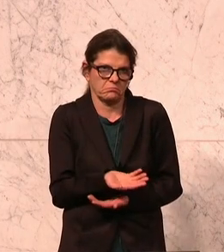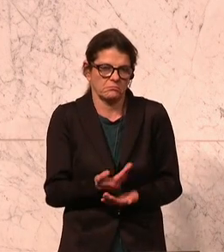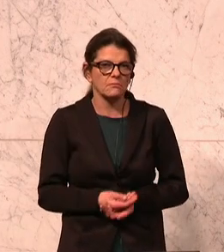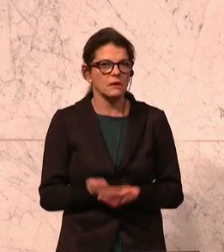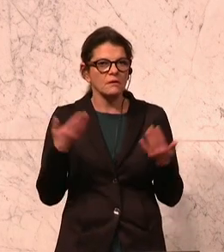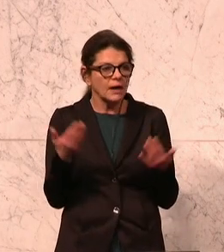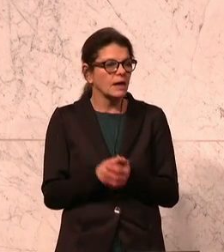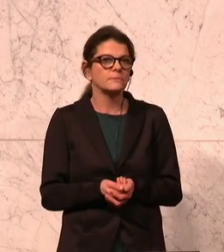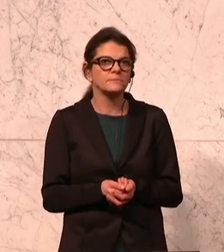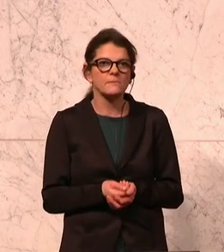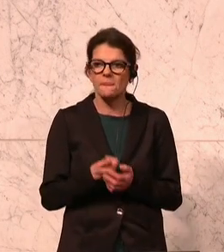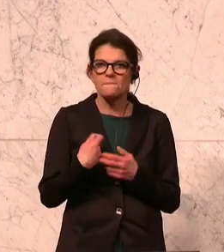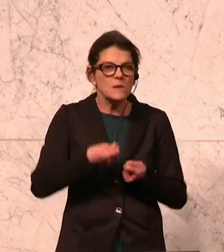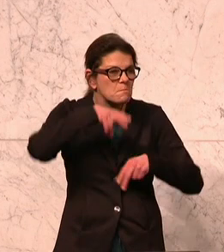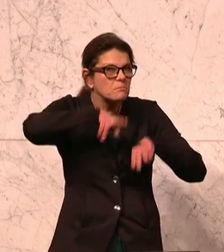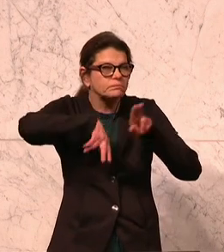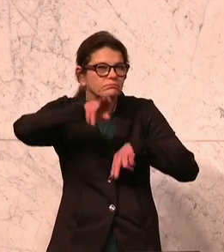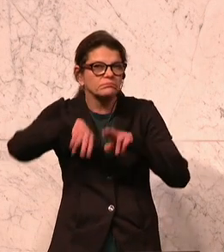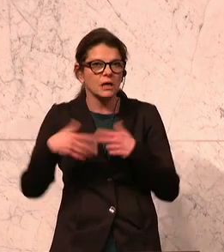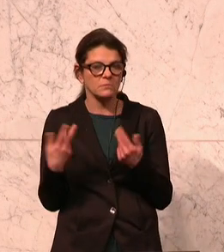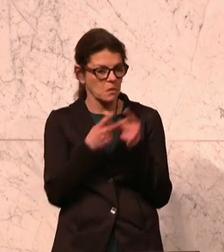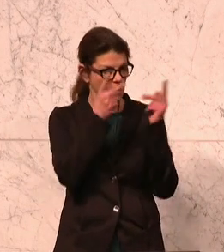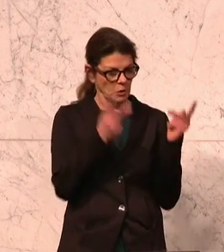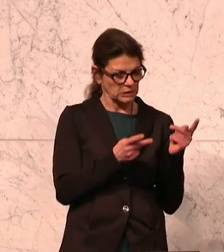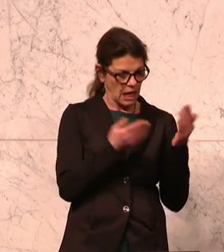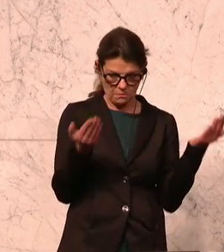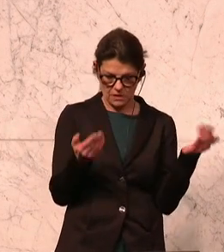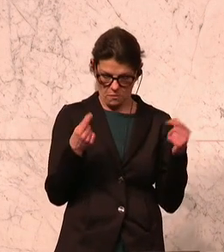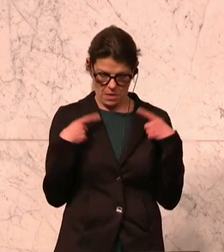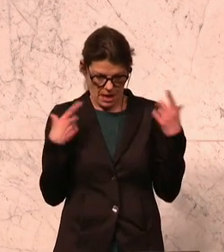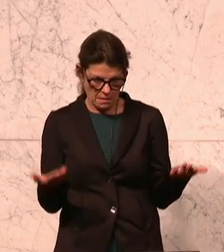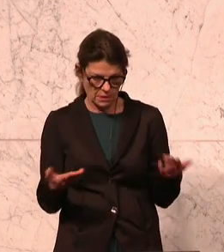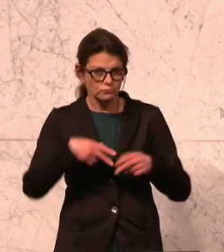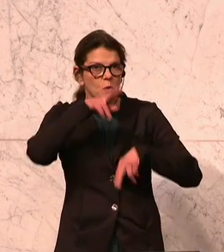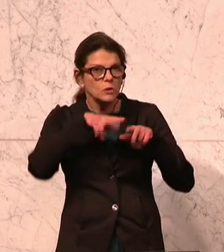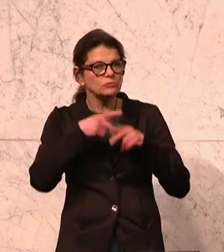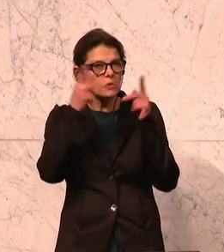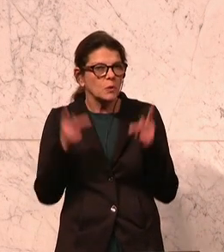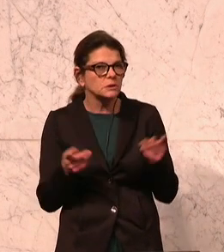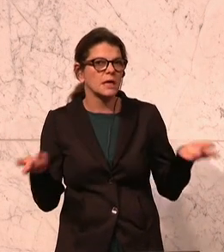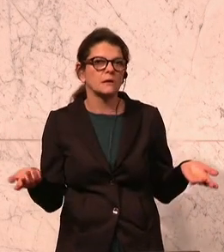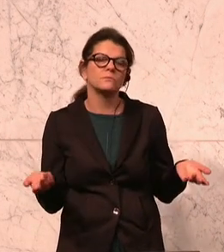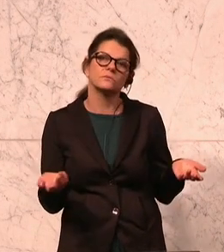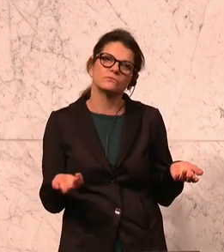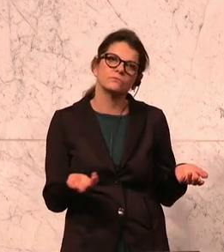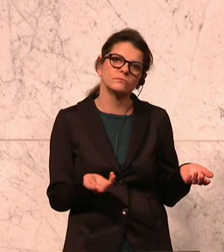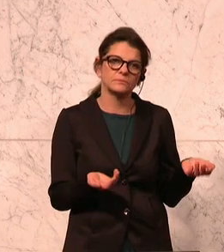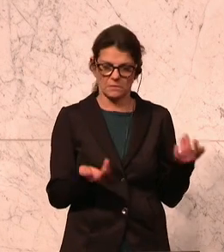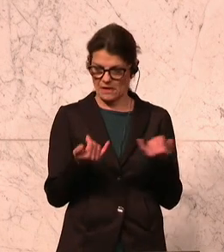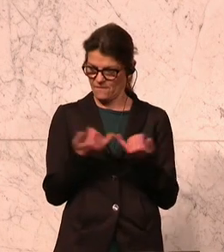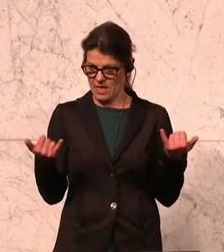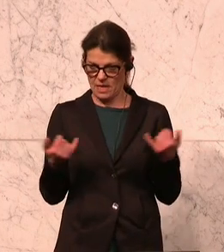weil es sind natürlich ganz unterschiedliche Konzepte des Lebens. Es sind unterschiedliche Konzepte von einem